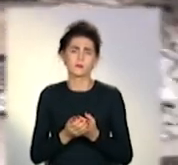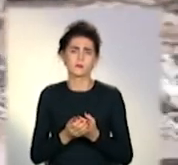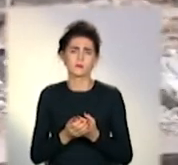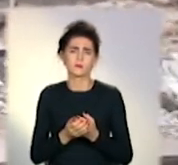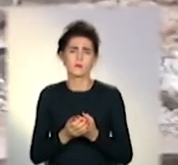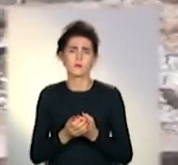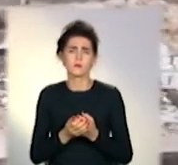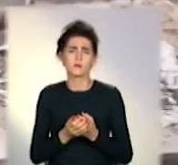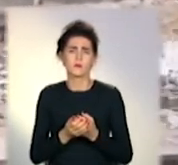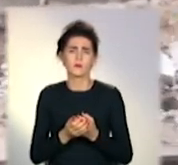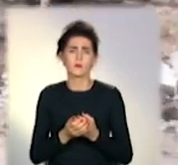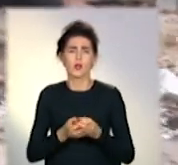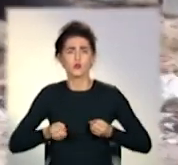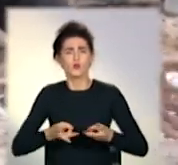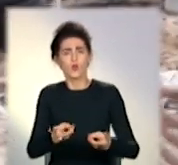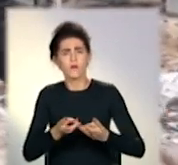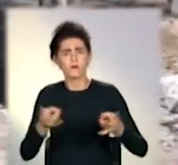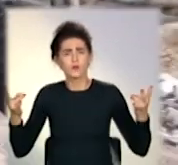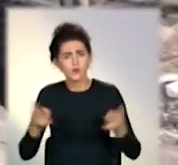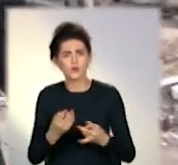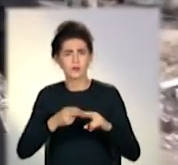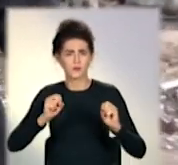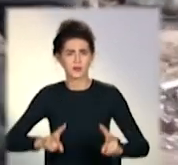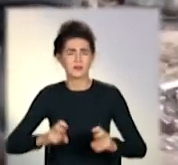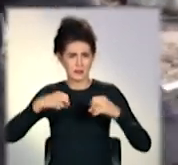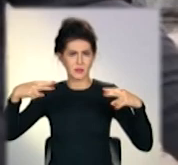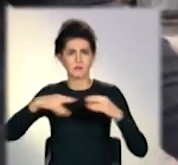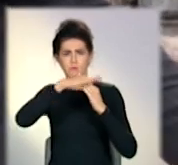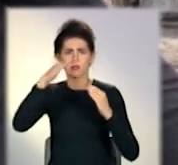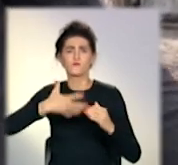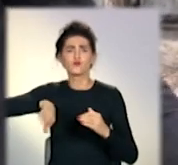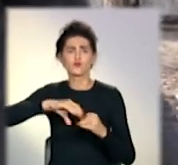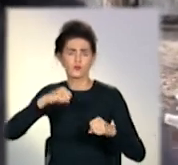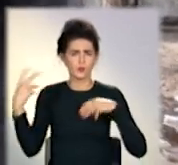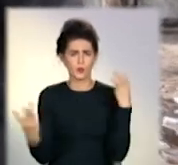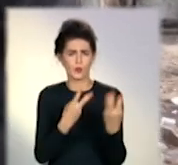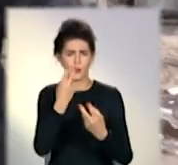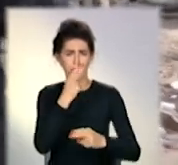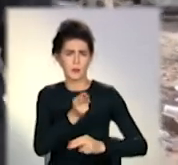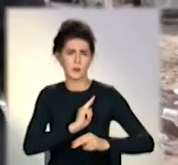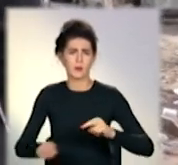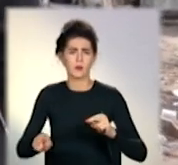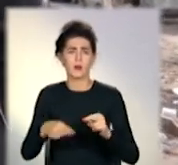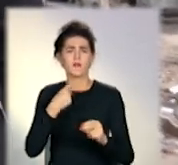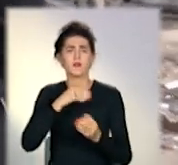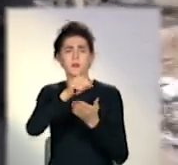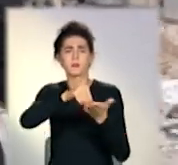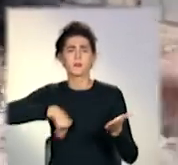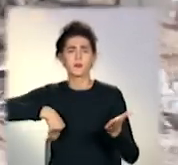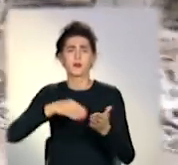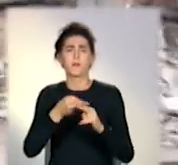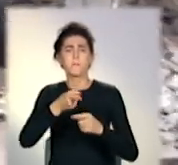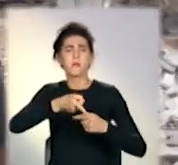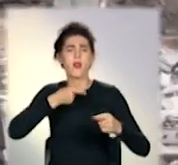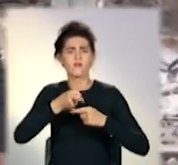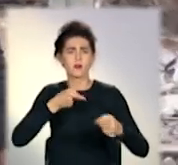навес для дров. Що згоріло? А він написав мені, половину не написав.